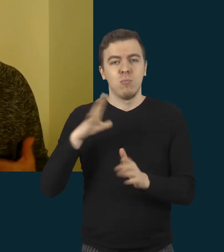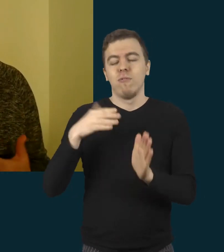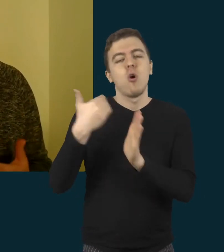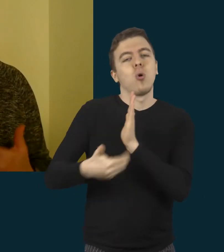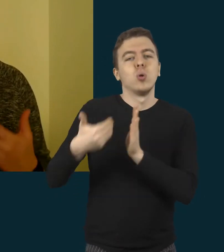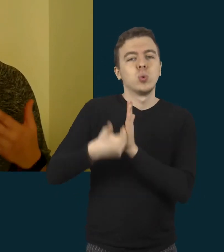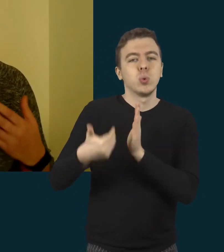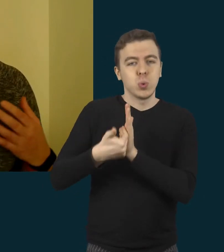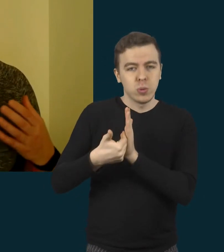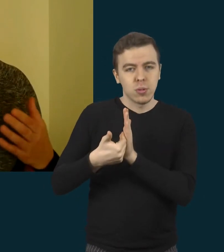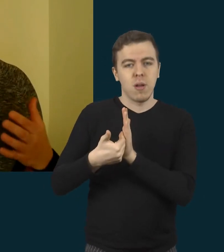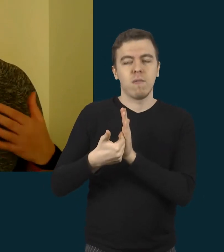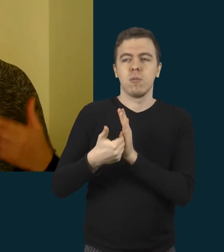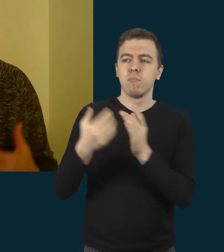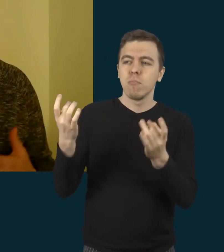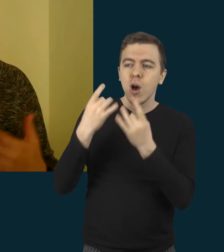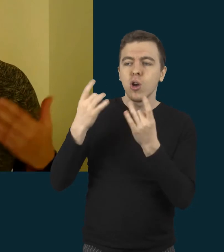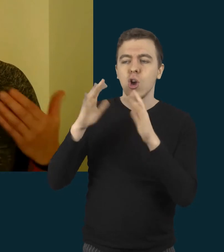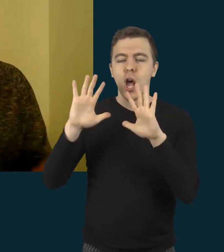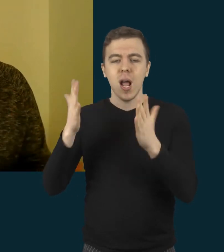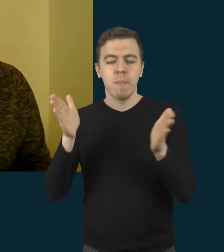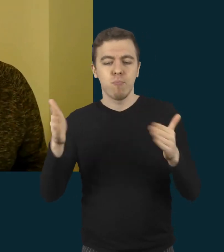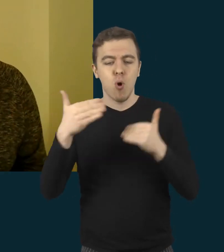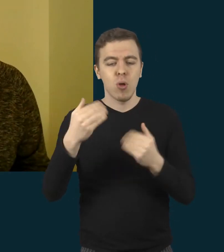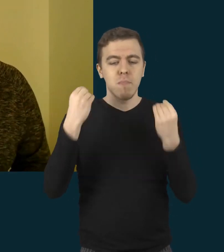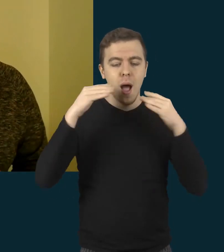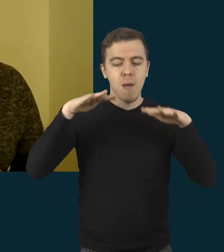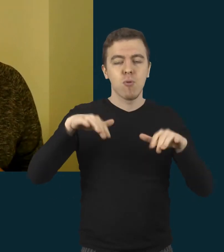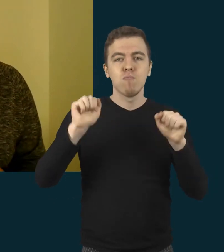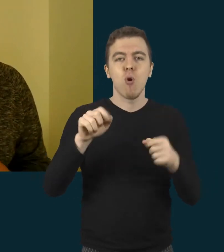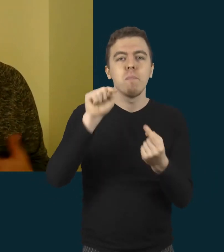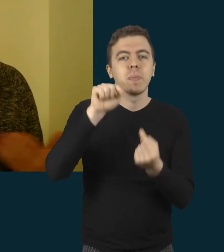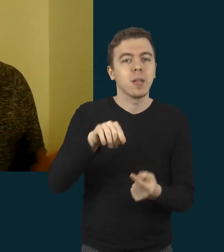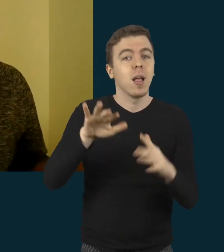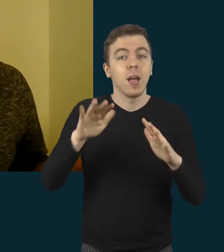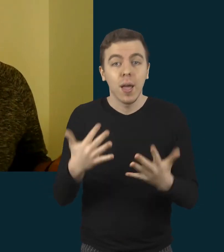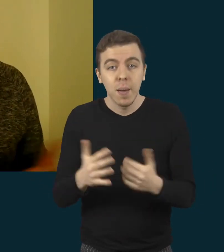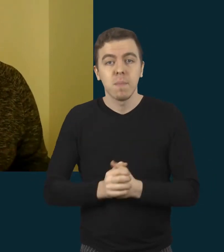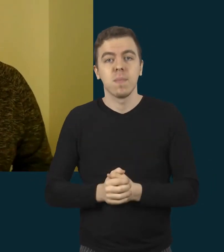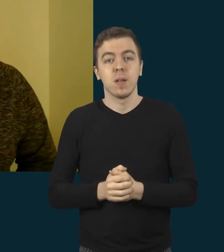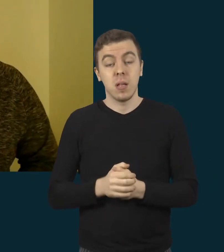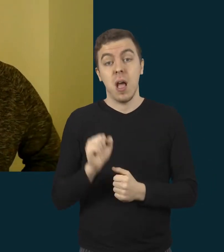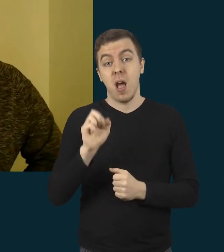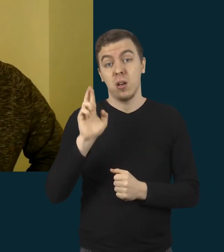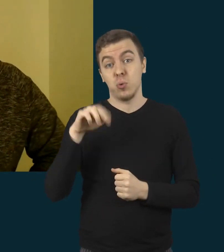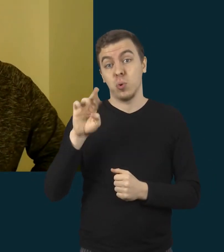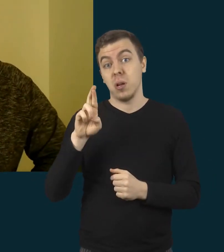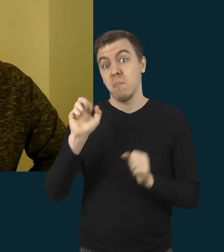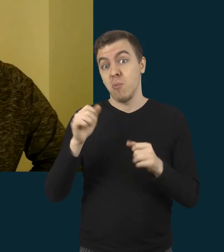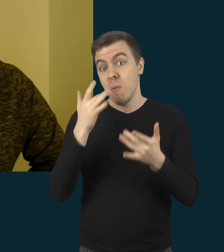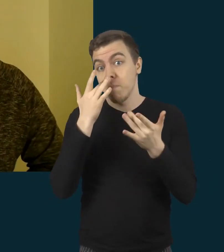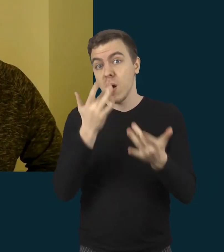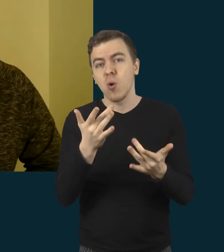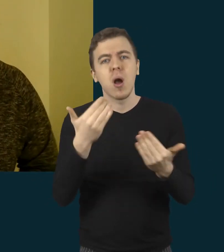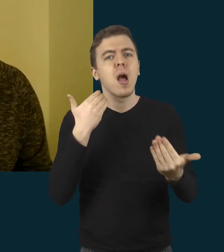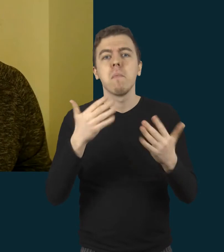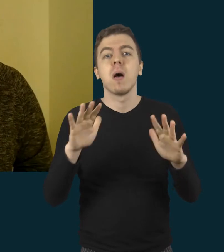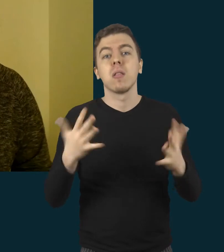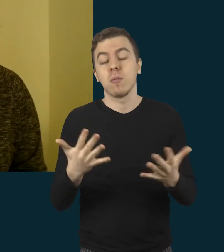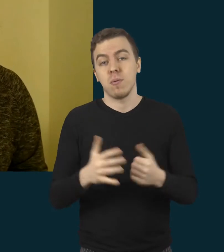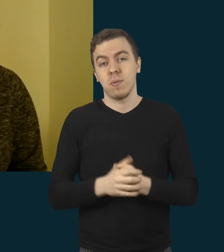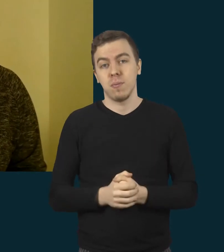turėtume tą modelį pritaikyti būtent savo pamokose ir galbūt Artūras dabar gali parodyti, apie ką tai yra.